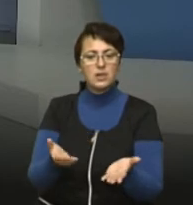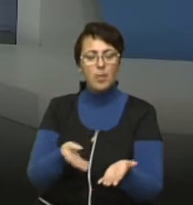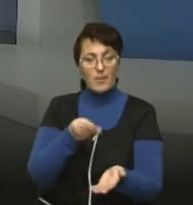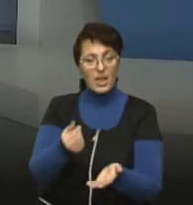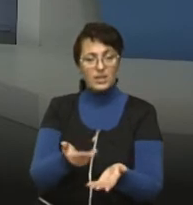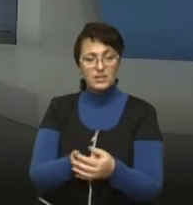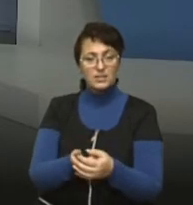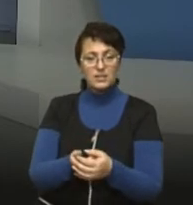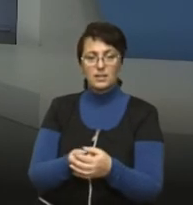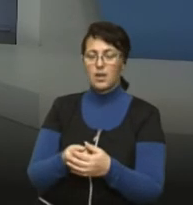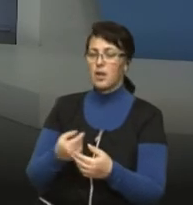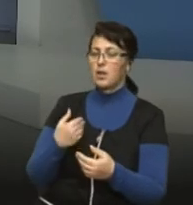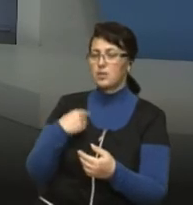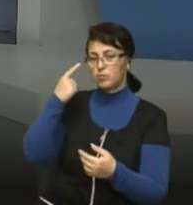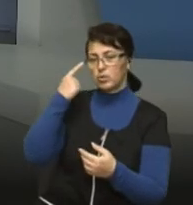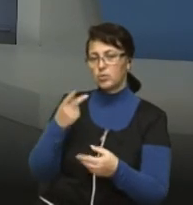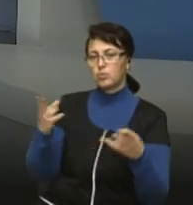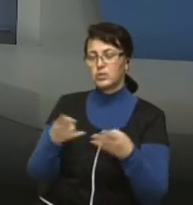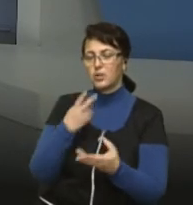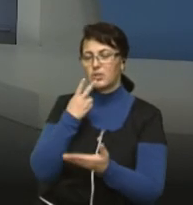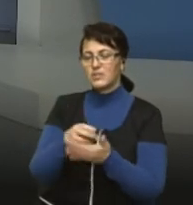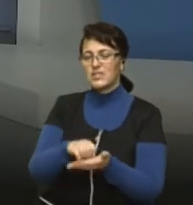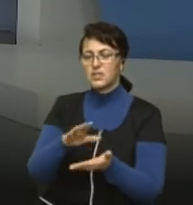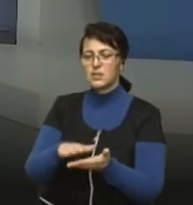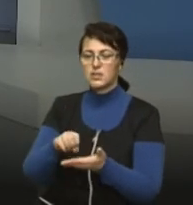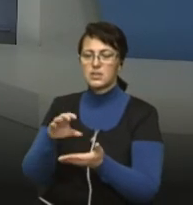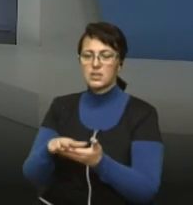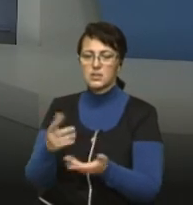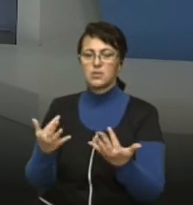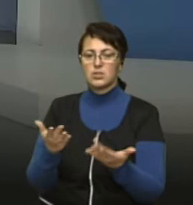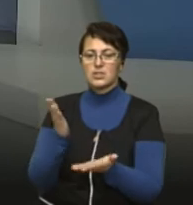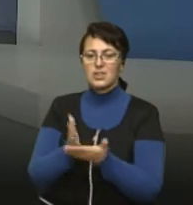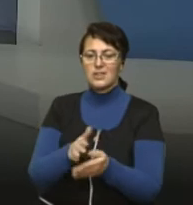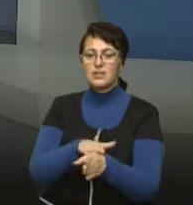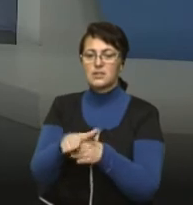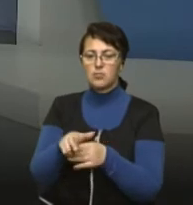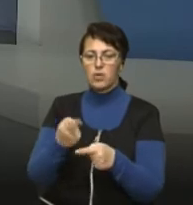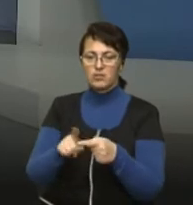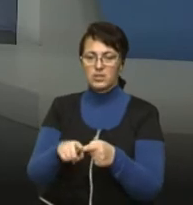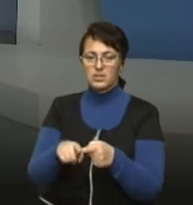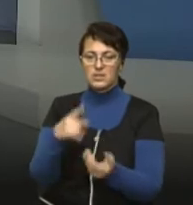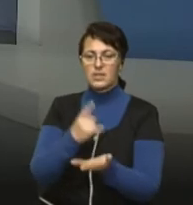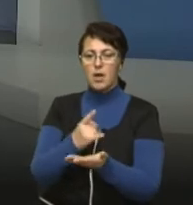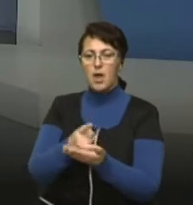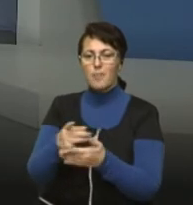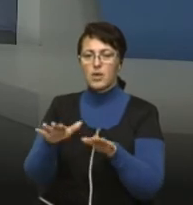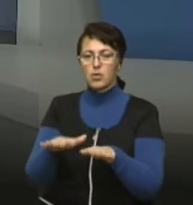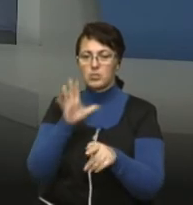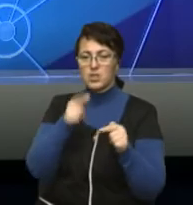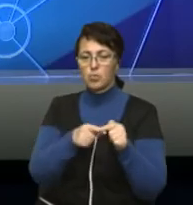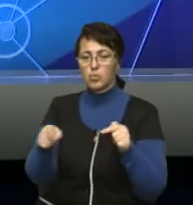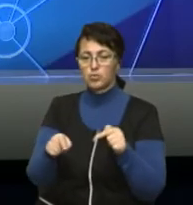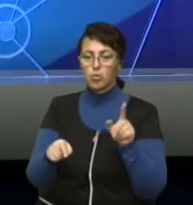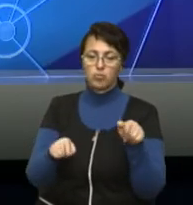Як на мене, то перш за все потрібно дивитися статистику, наскільки є заповнені ці паркомісця протягом того